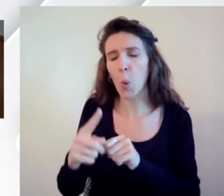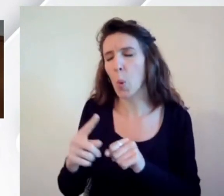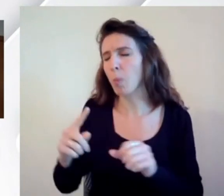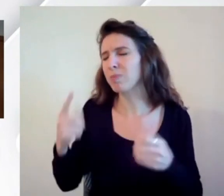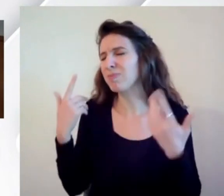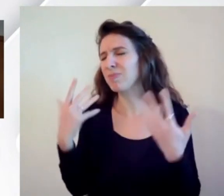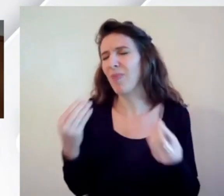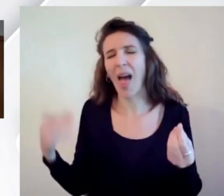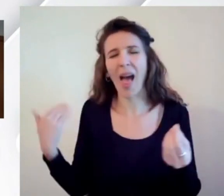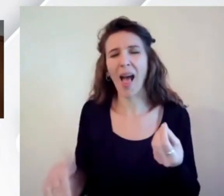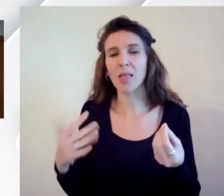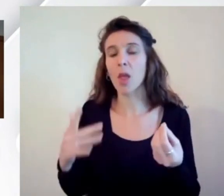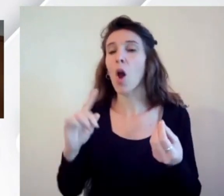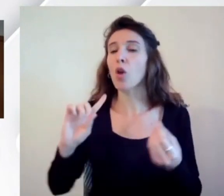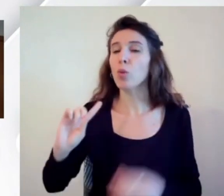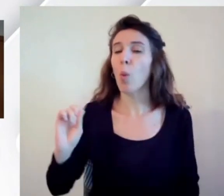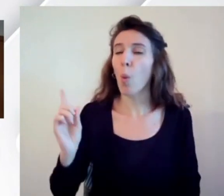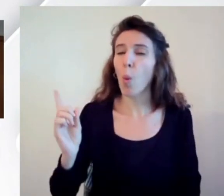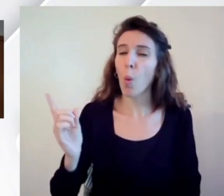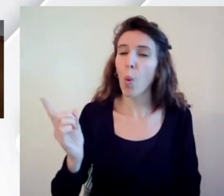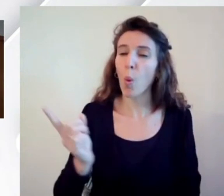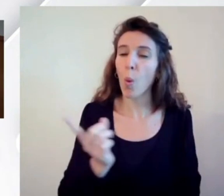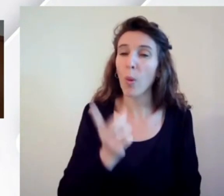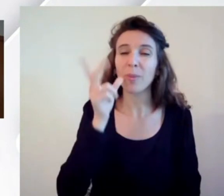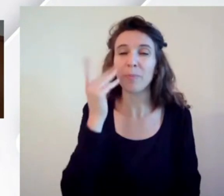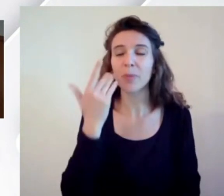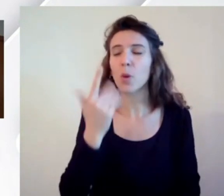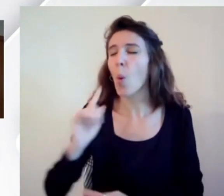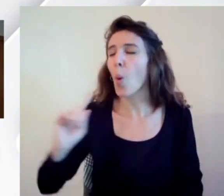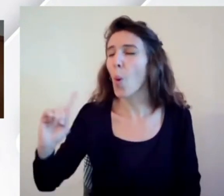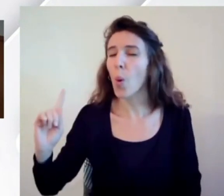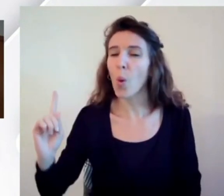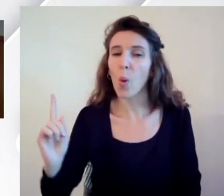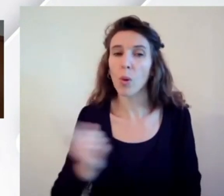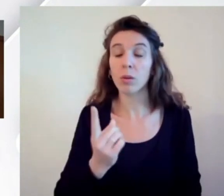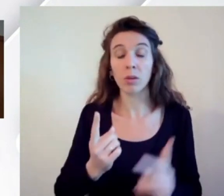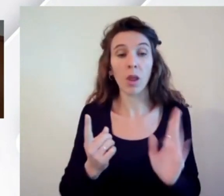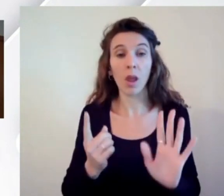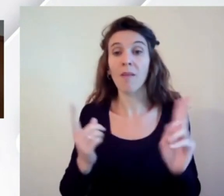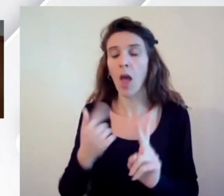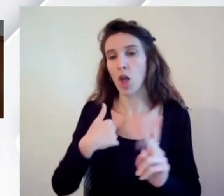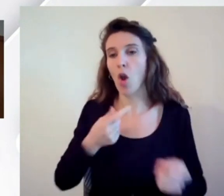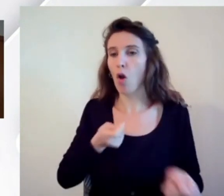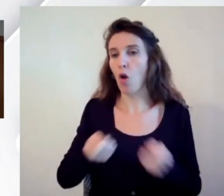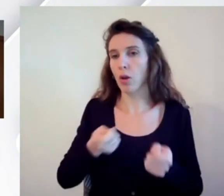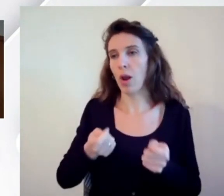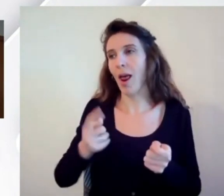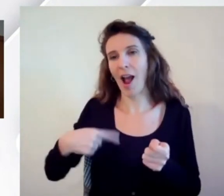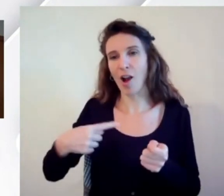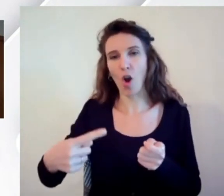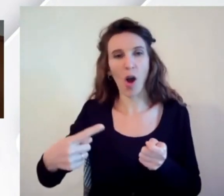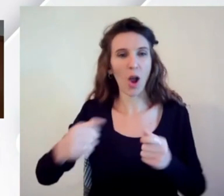veramente tutti tutte e tutti nessuno escluso sì è vero l'ho coordinato io lo sto continuando a